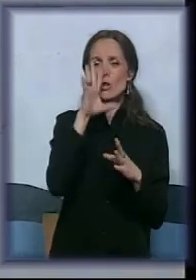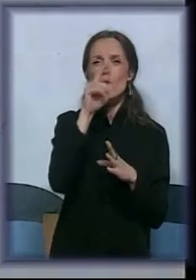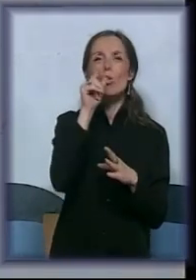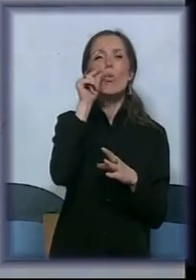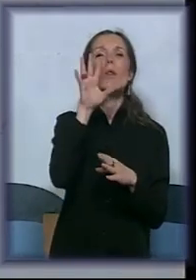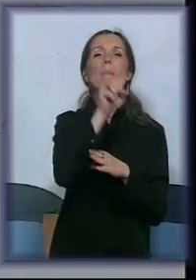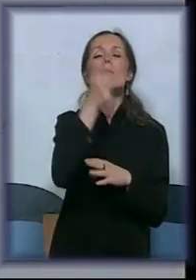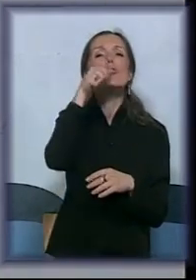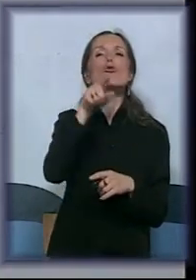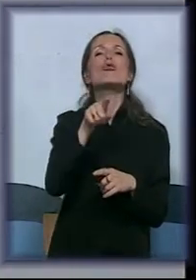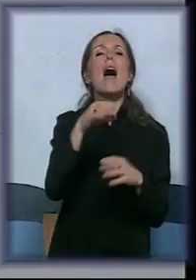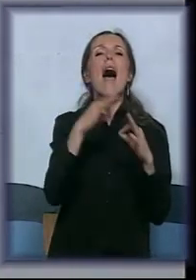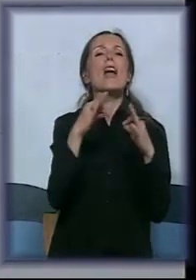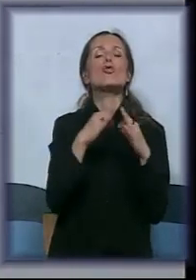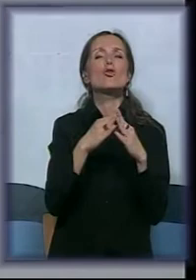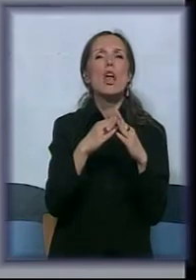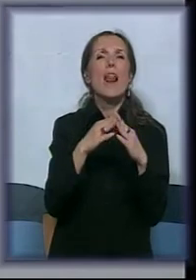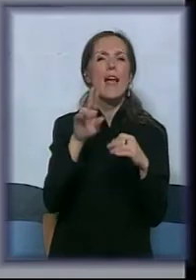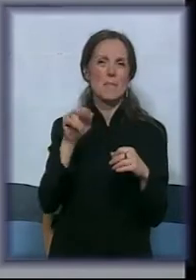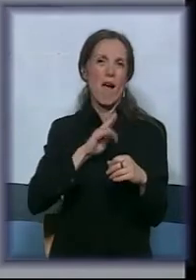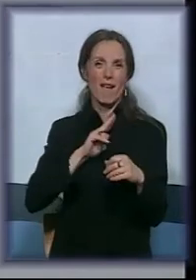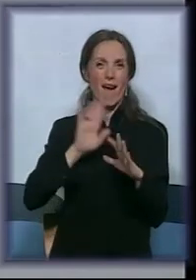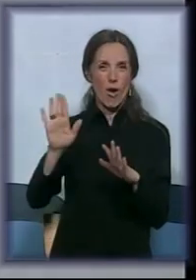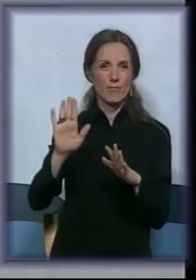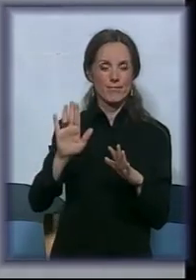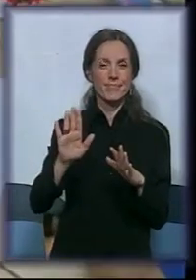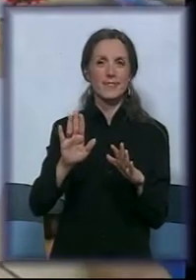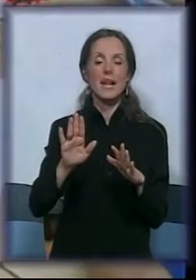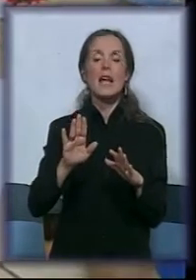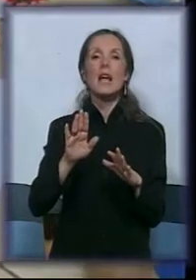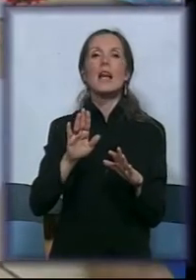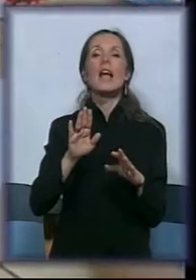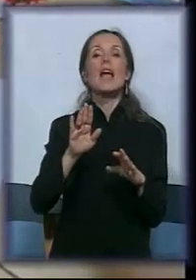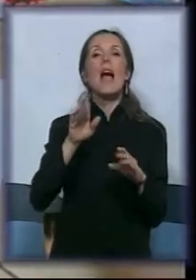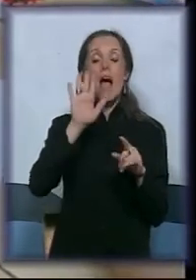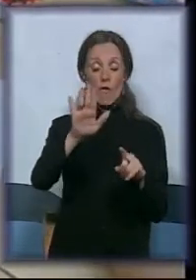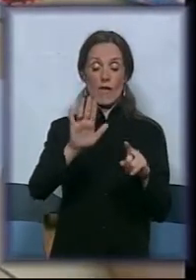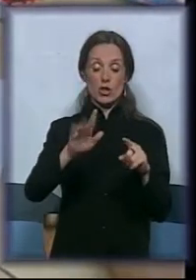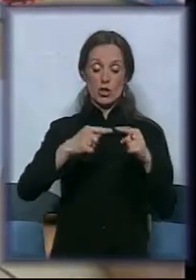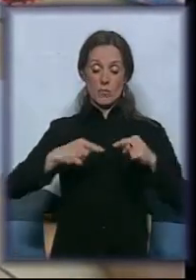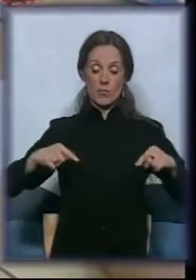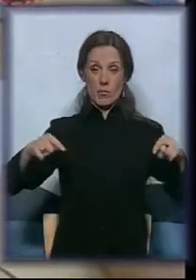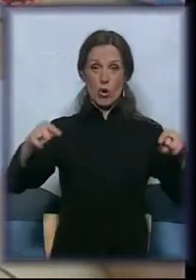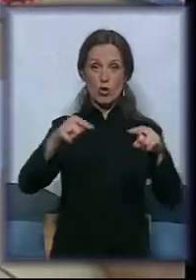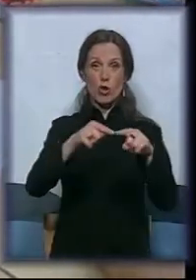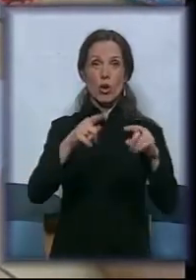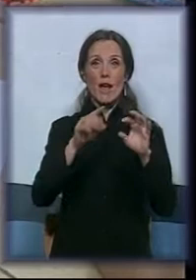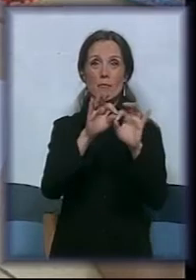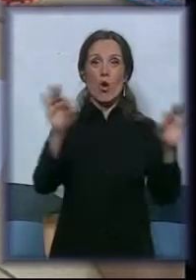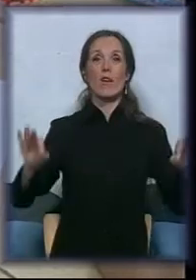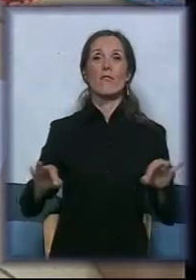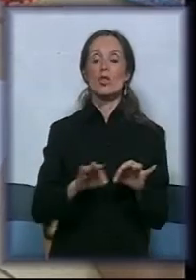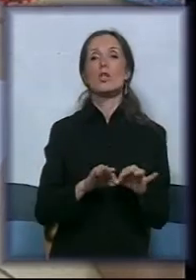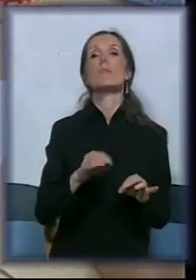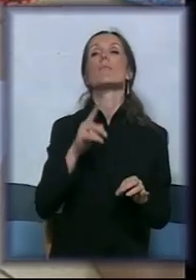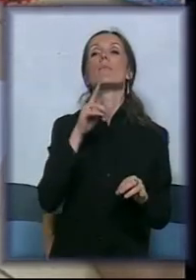ali taj deo u vašem prostoru je uivičen predivnim... Prosto je stavljeni